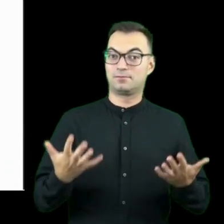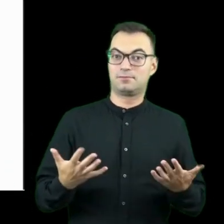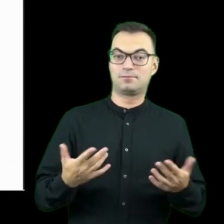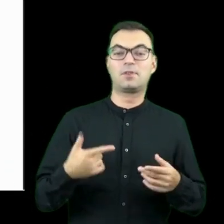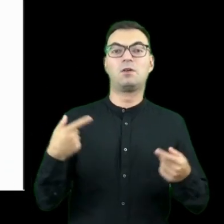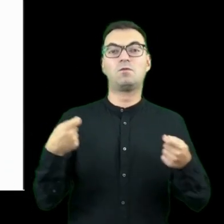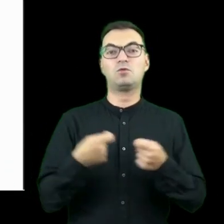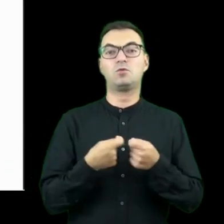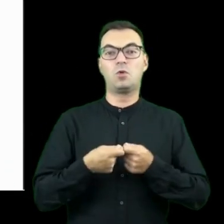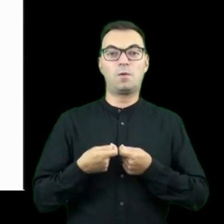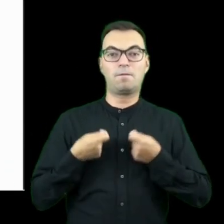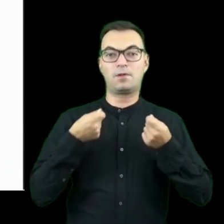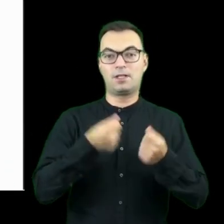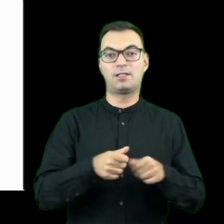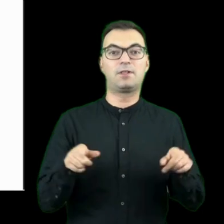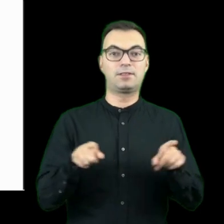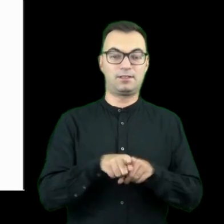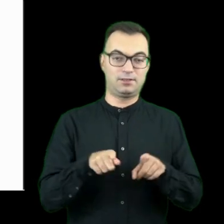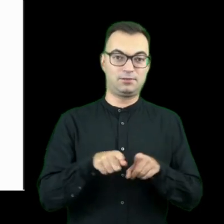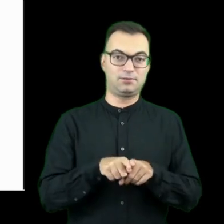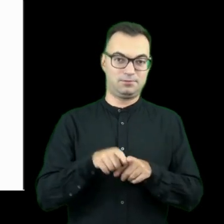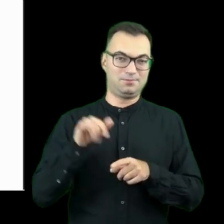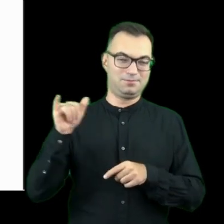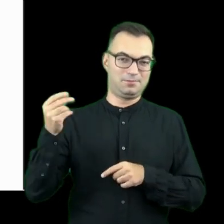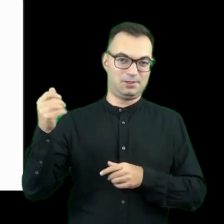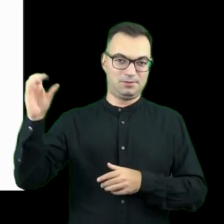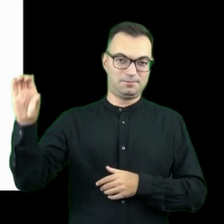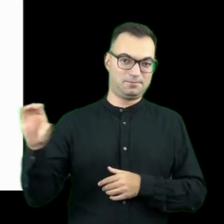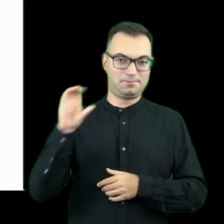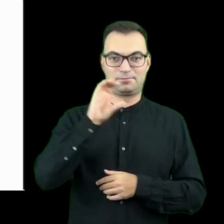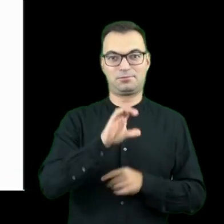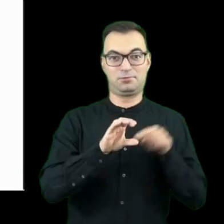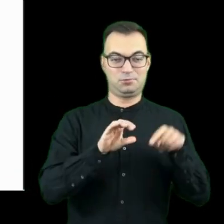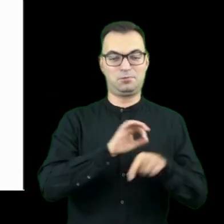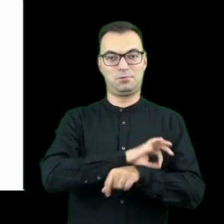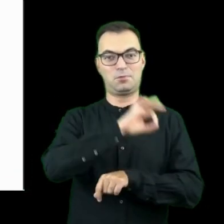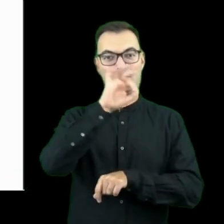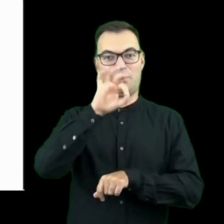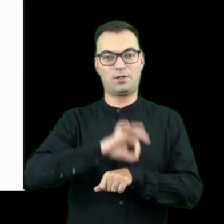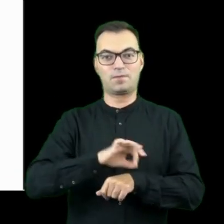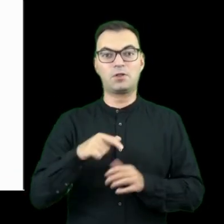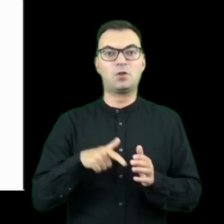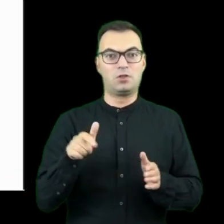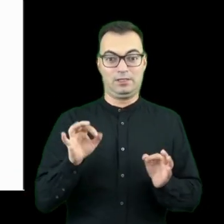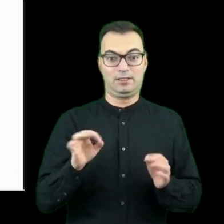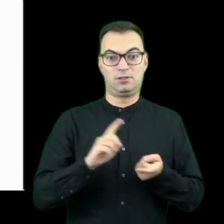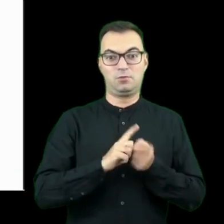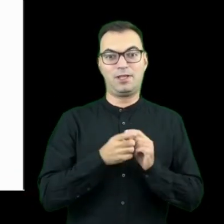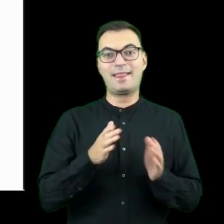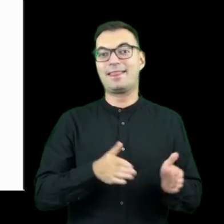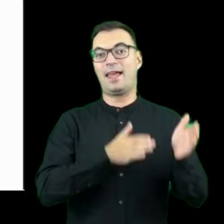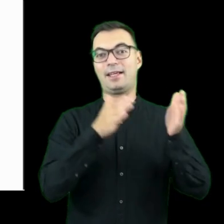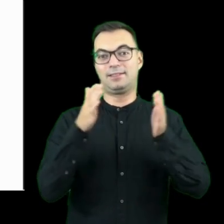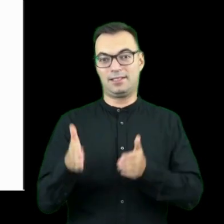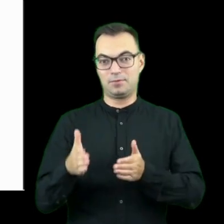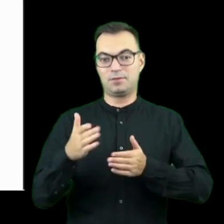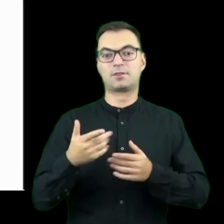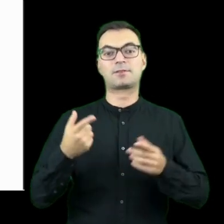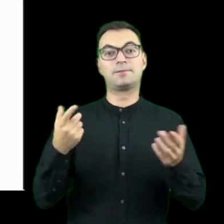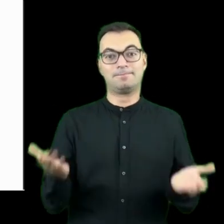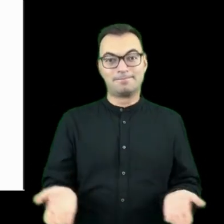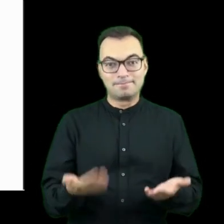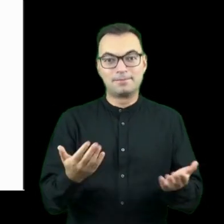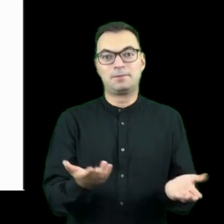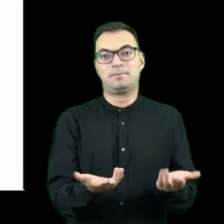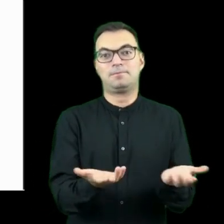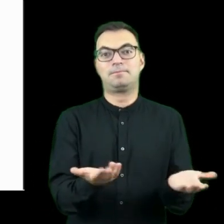współfinansowany również z tych środków. To jest nasze kolejne spotkanie promujące nabór